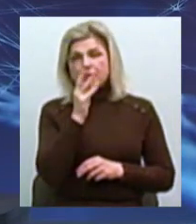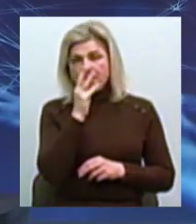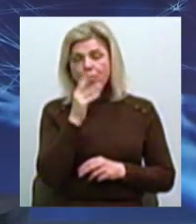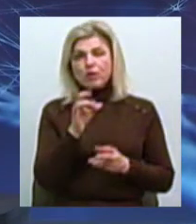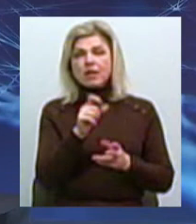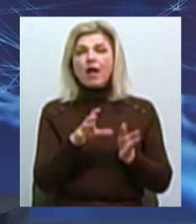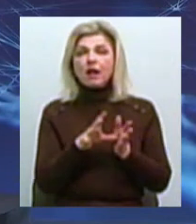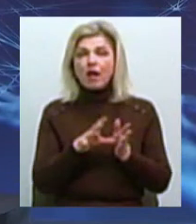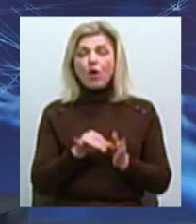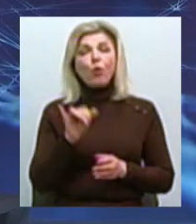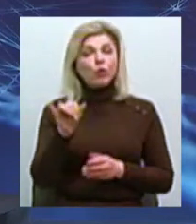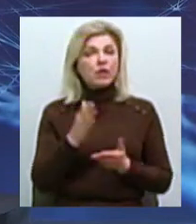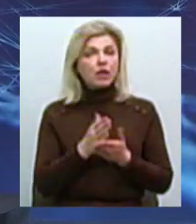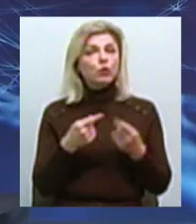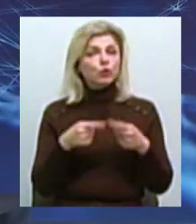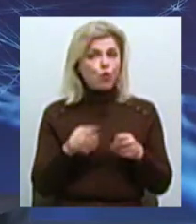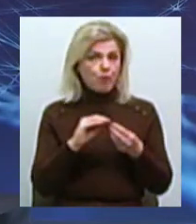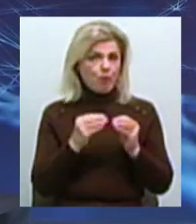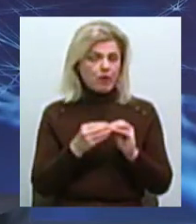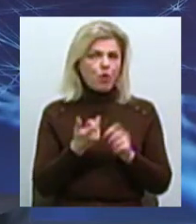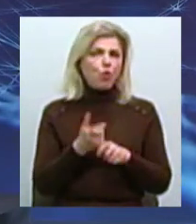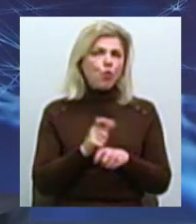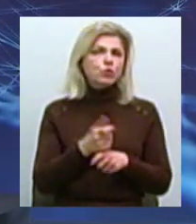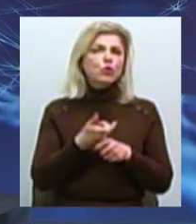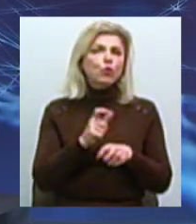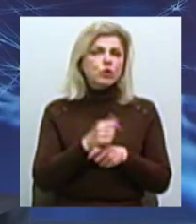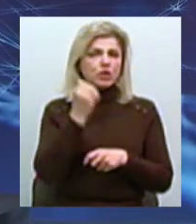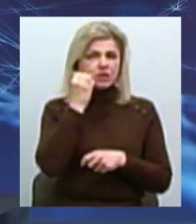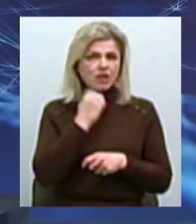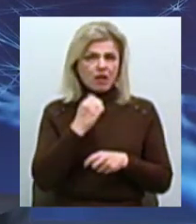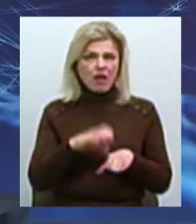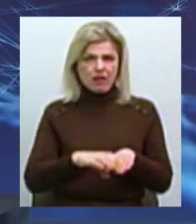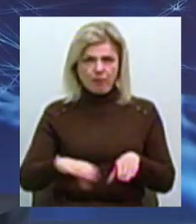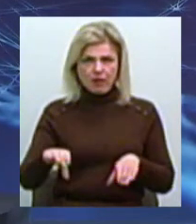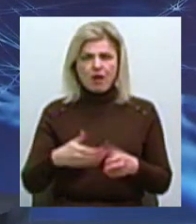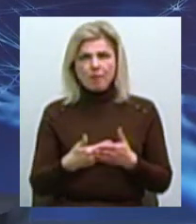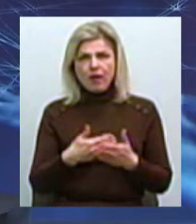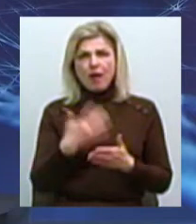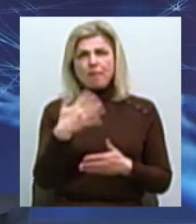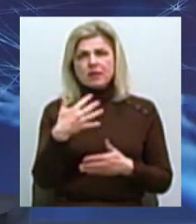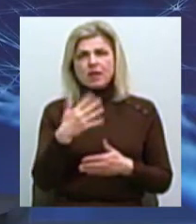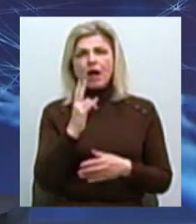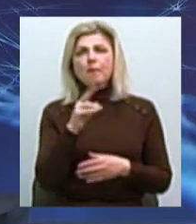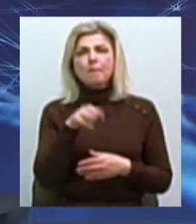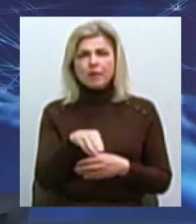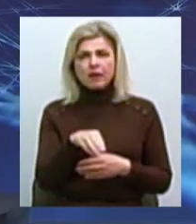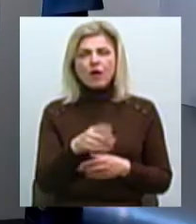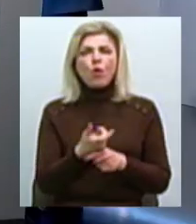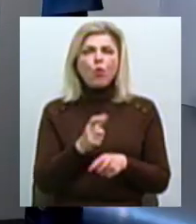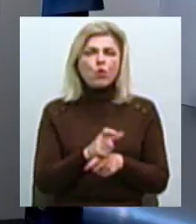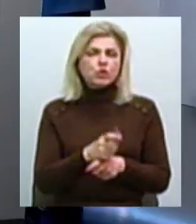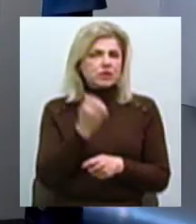в них є інша проблема Дуже-дуже зношені тепломережі, це близько 50 км досить